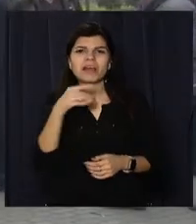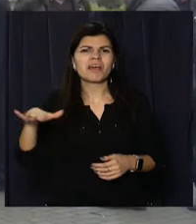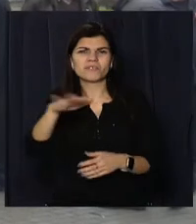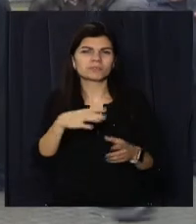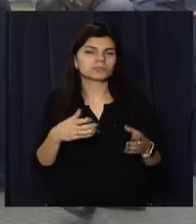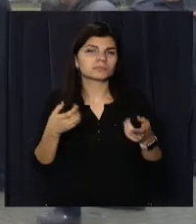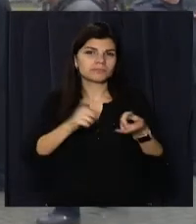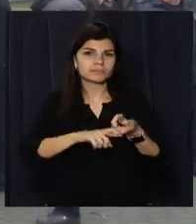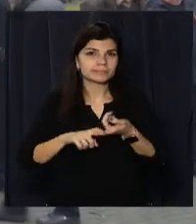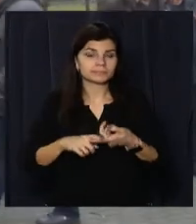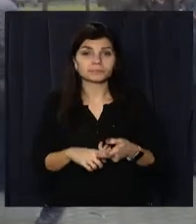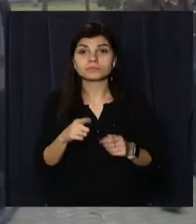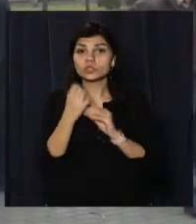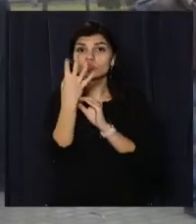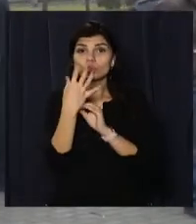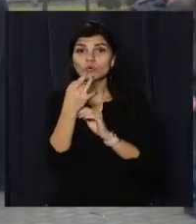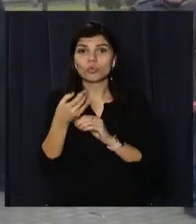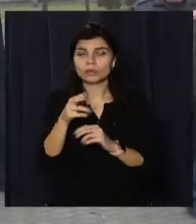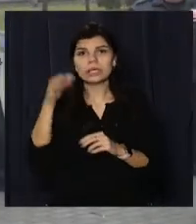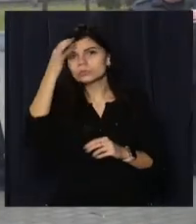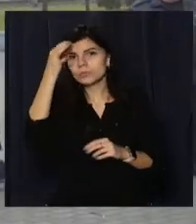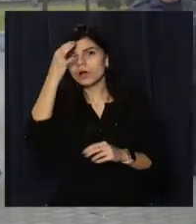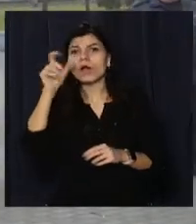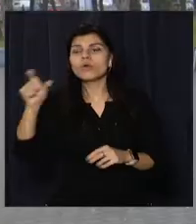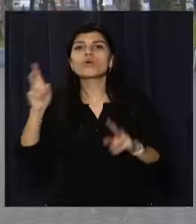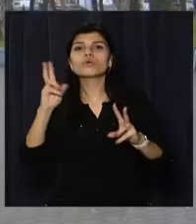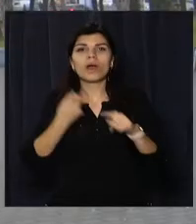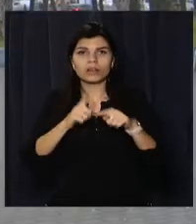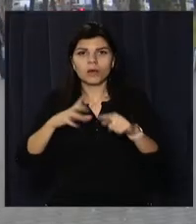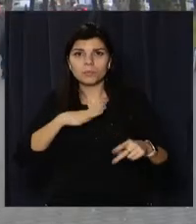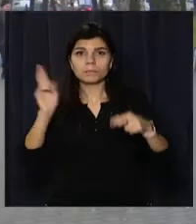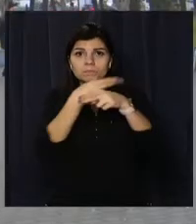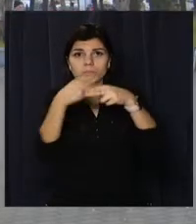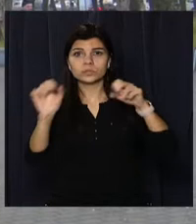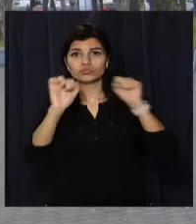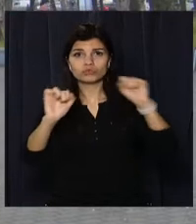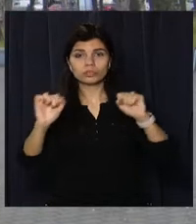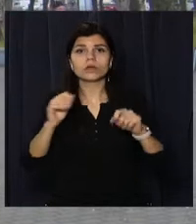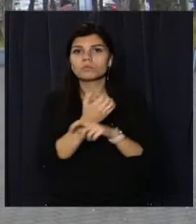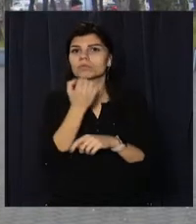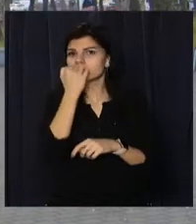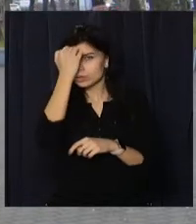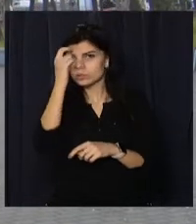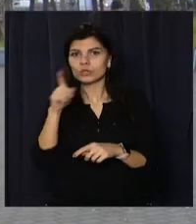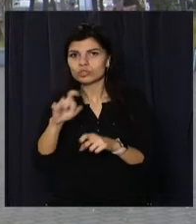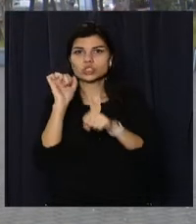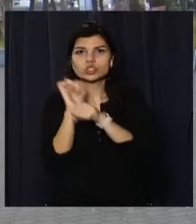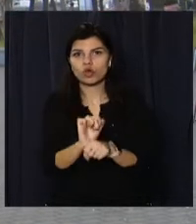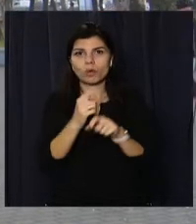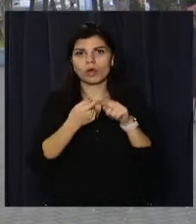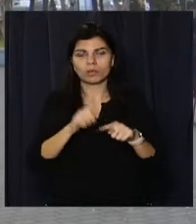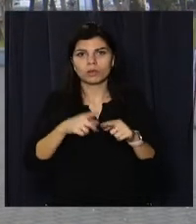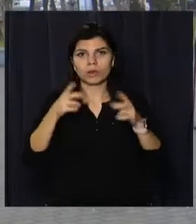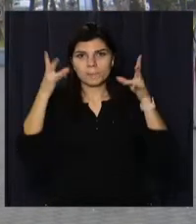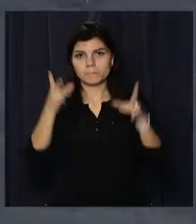14 грудня вшановують не лише ліквідатори та їхні родини. Містяни дякують героям, які зупинили радіаційну чому.